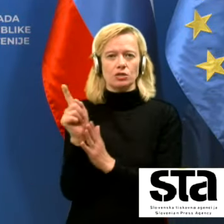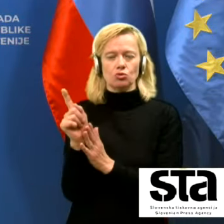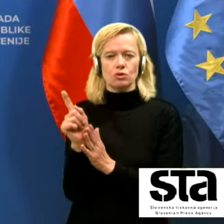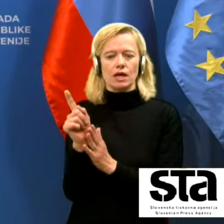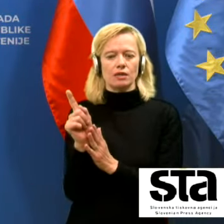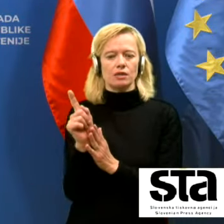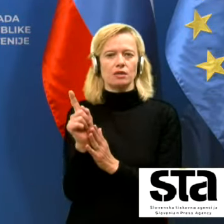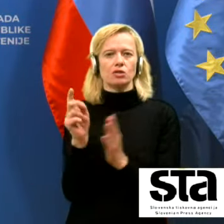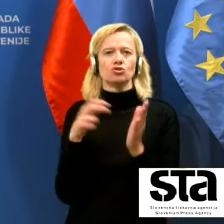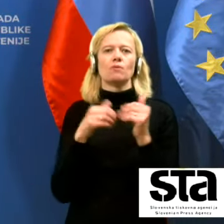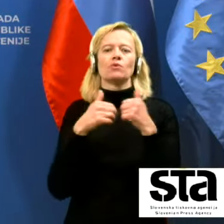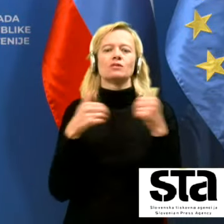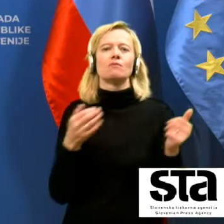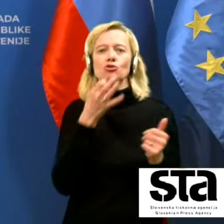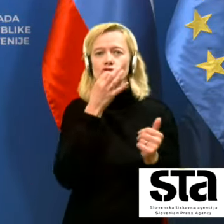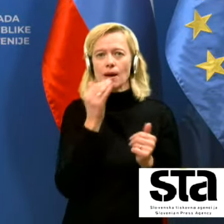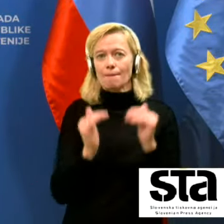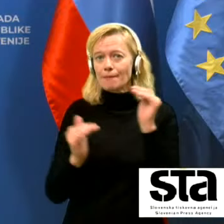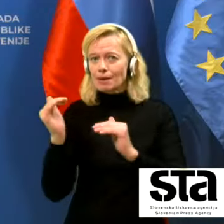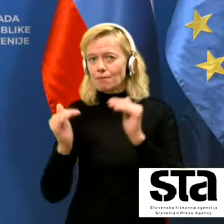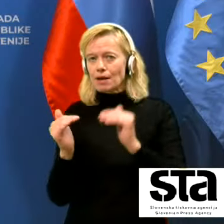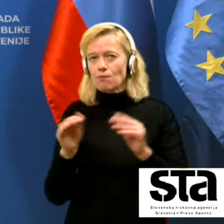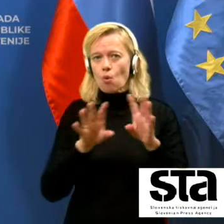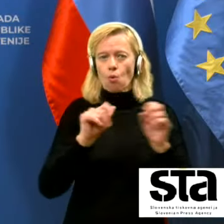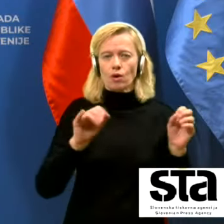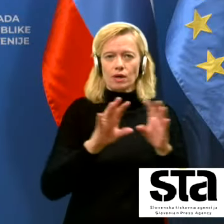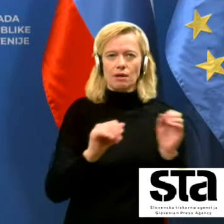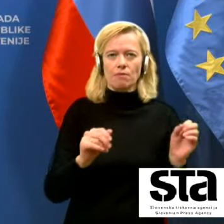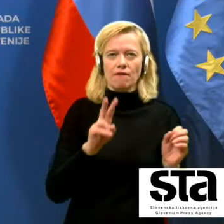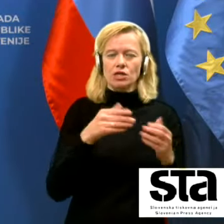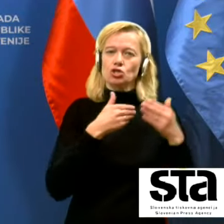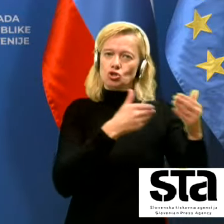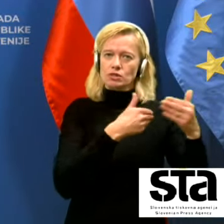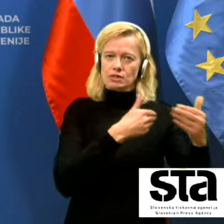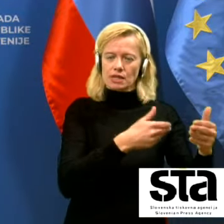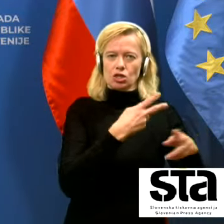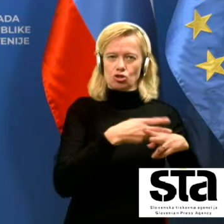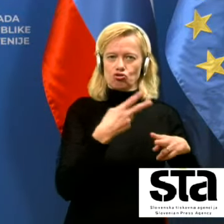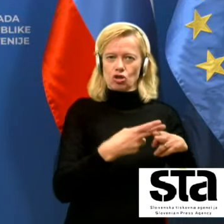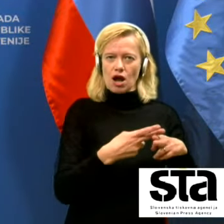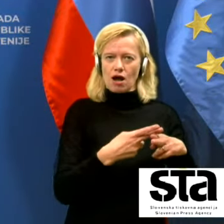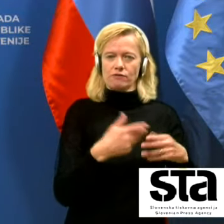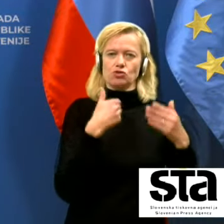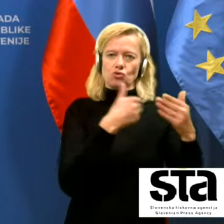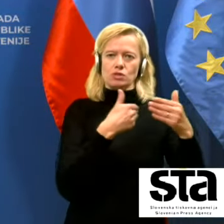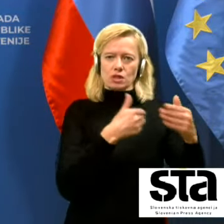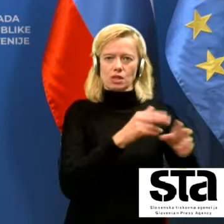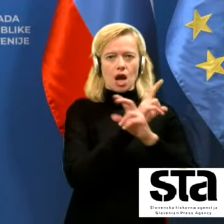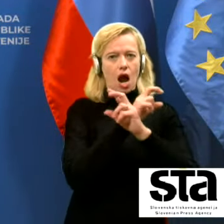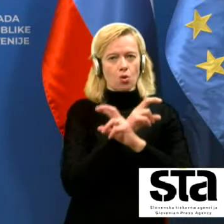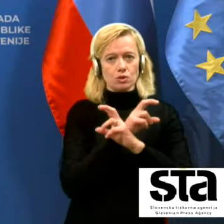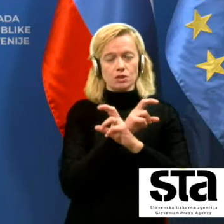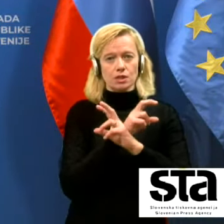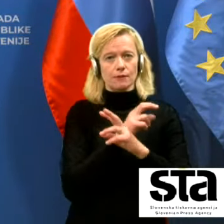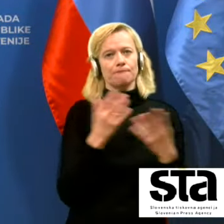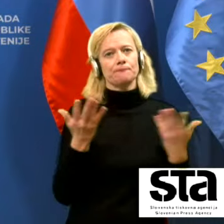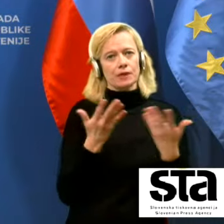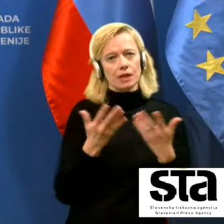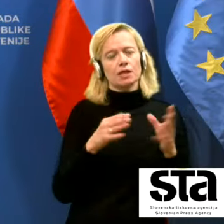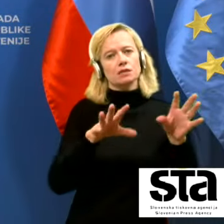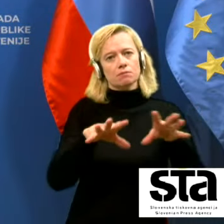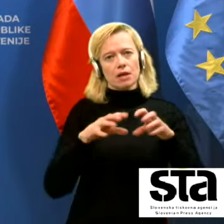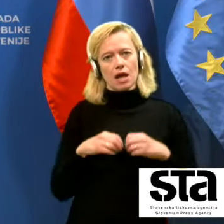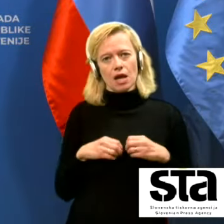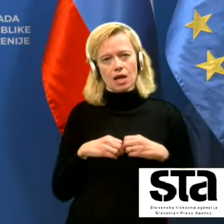če primerjam, recimo, ukrepe v sosedni državi, v sosedni Avstriji, kjer so sprejeli